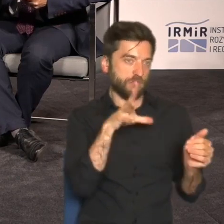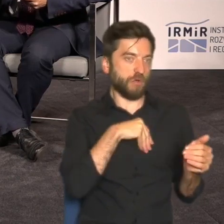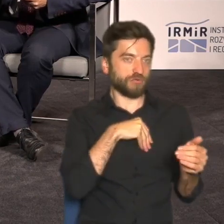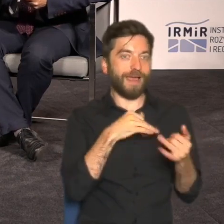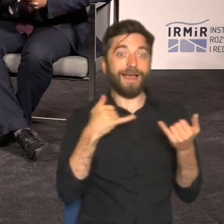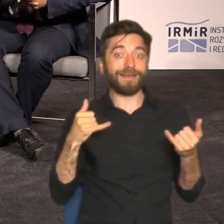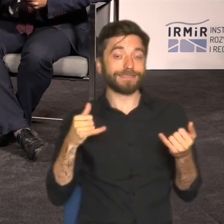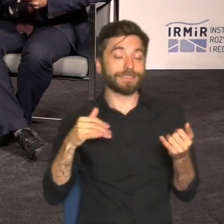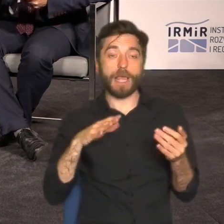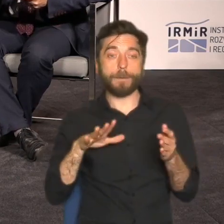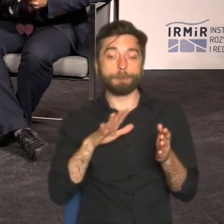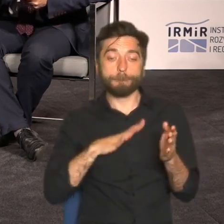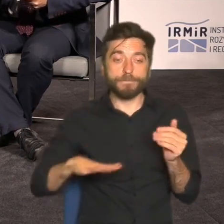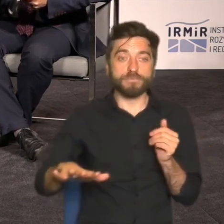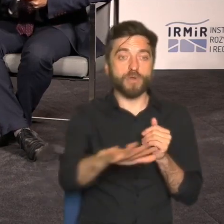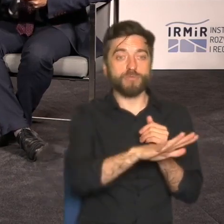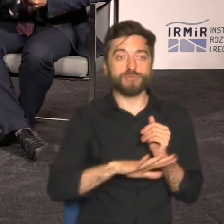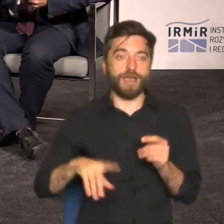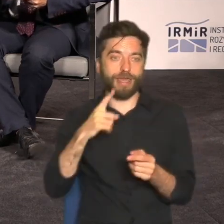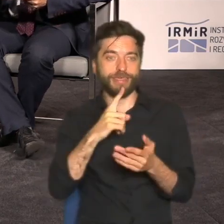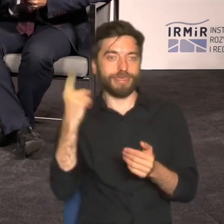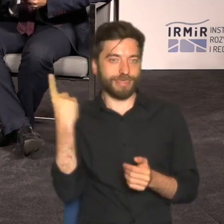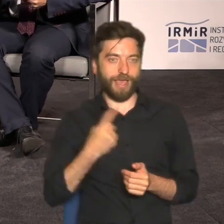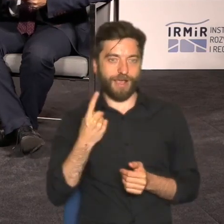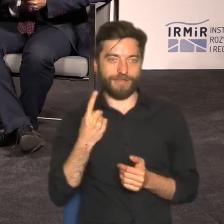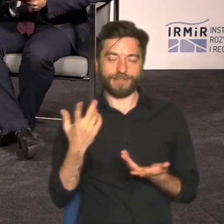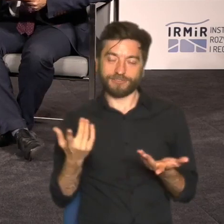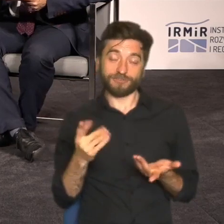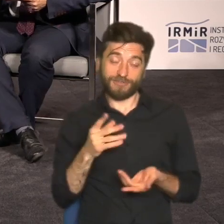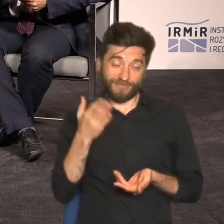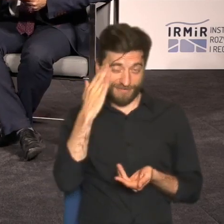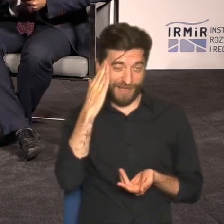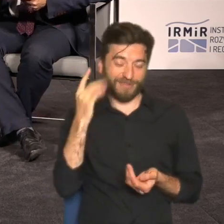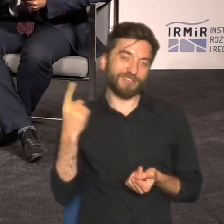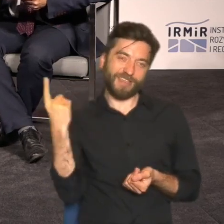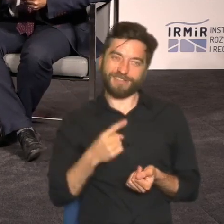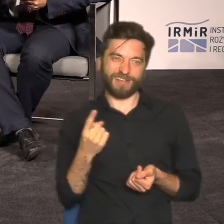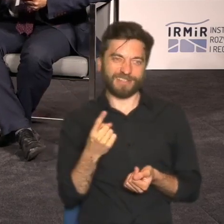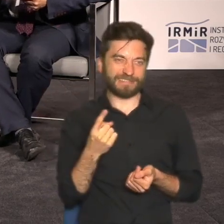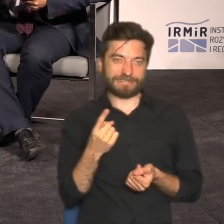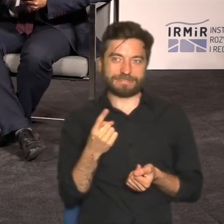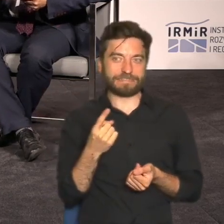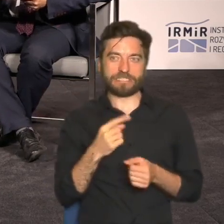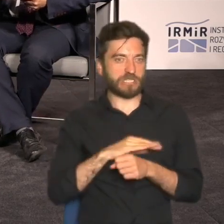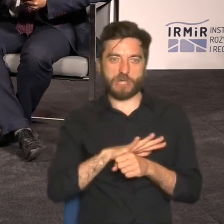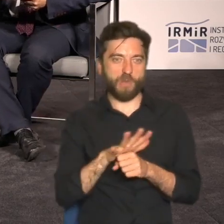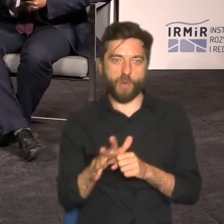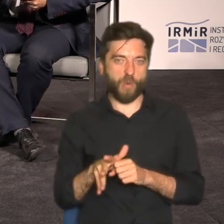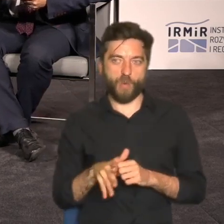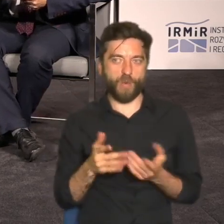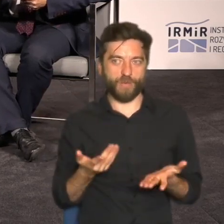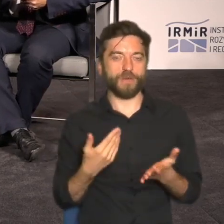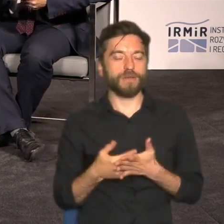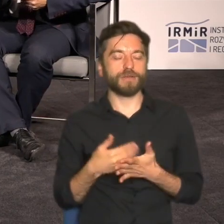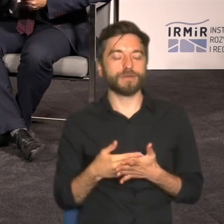inwestowania na obszarach podmiejskich a tutaj no jak wiemy te zakazy też w Polsce mają średnią popularność i a poza tym no jest trudno